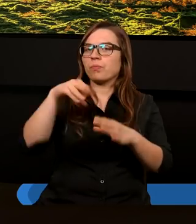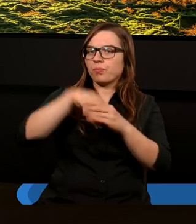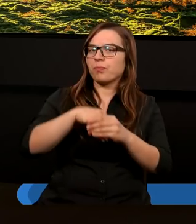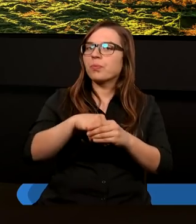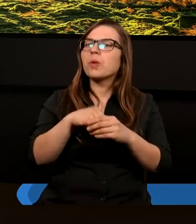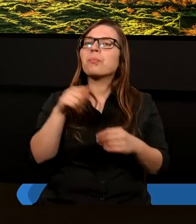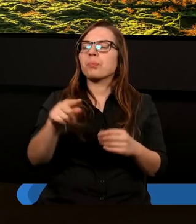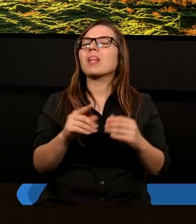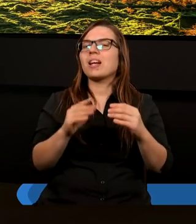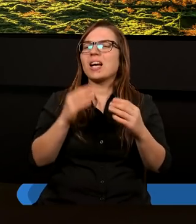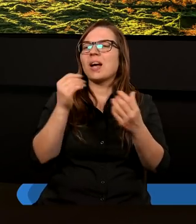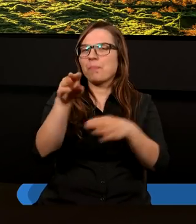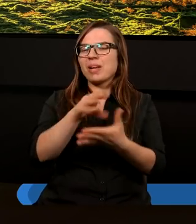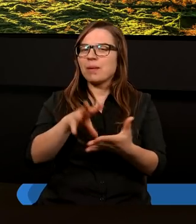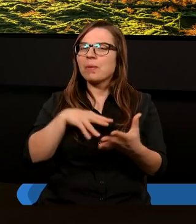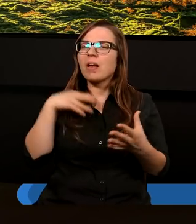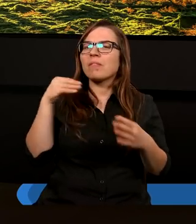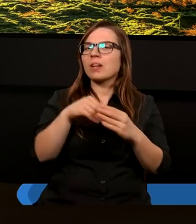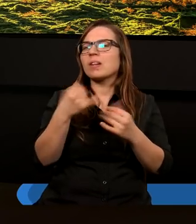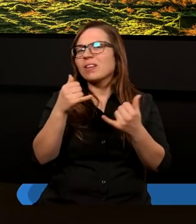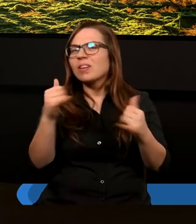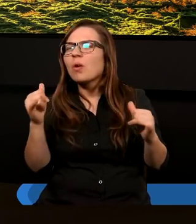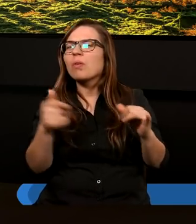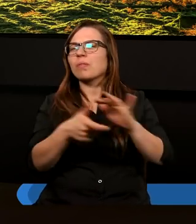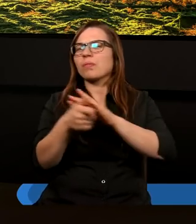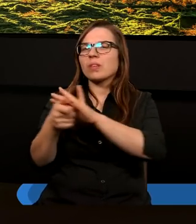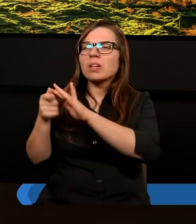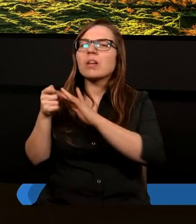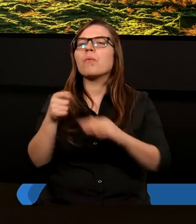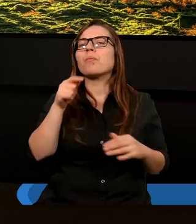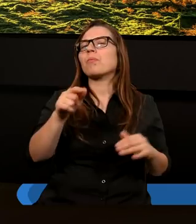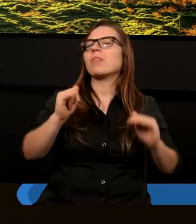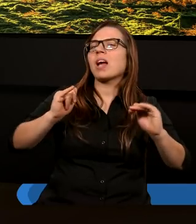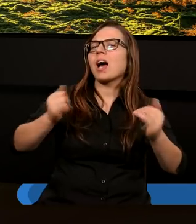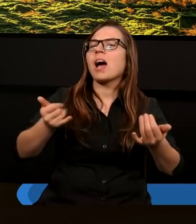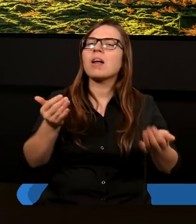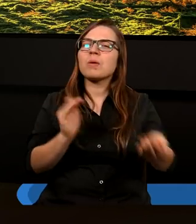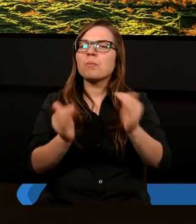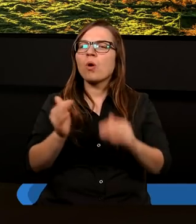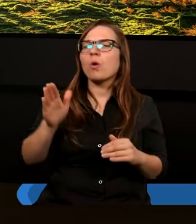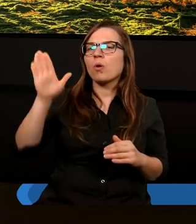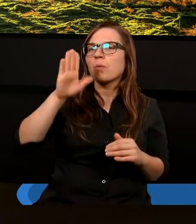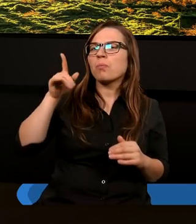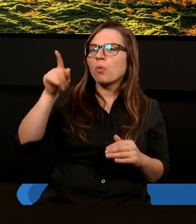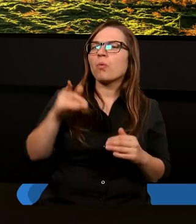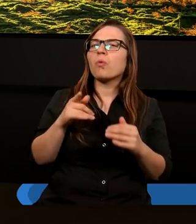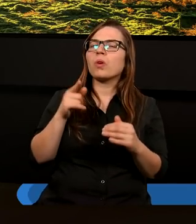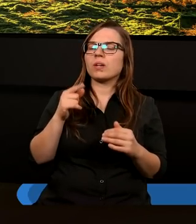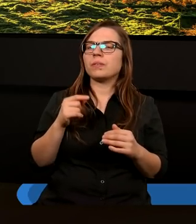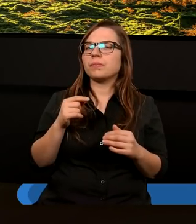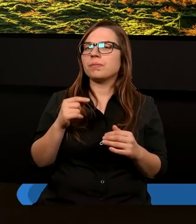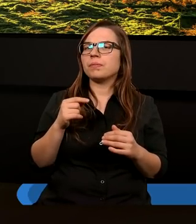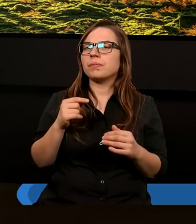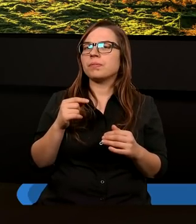konkretne historie z przeszłości i próbowali sobie odpowiedzieć, w jaki sposób Bóg, a przez Boga też